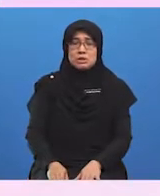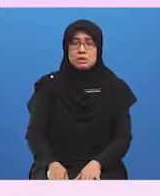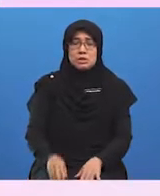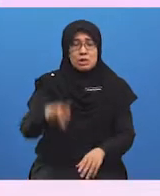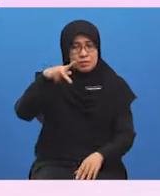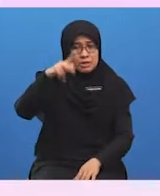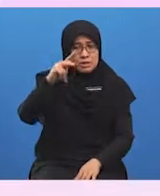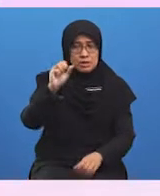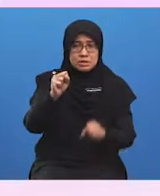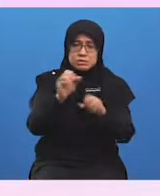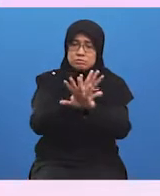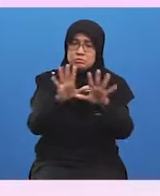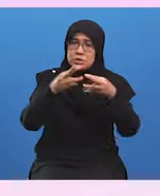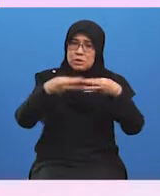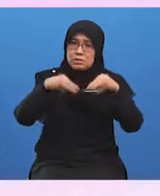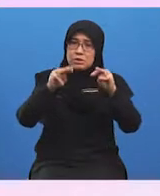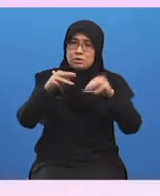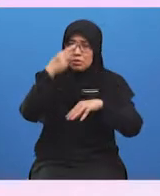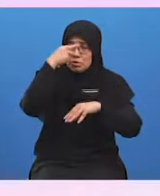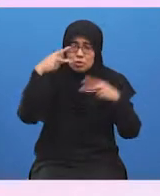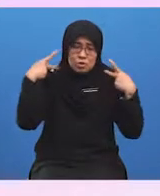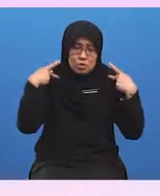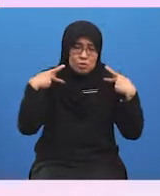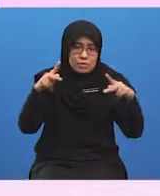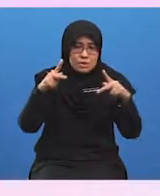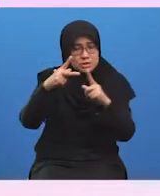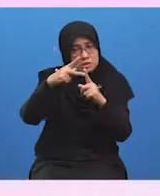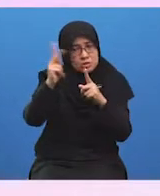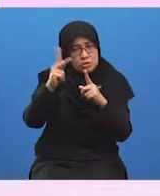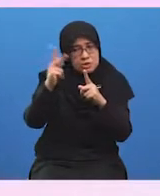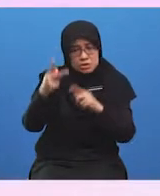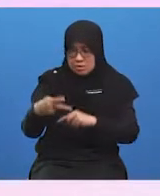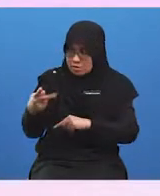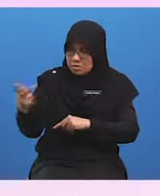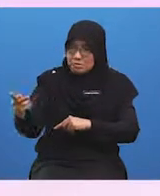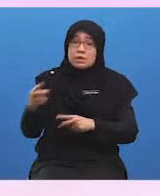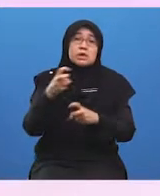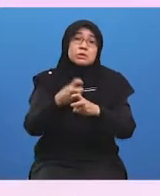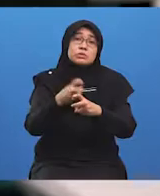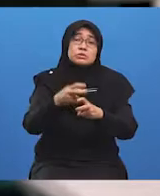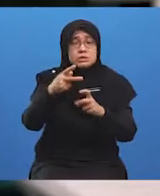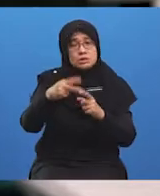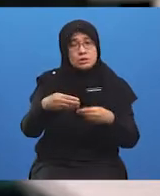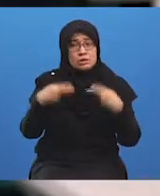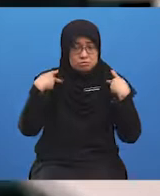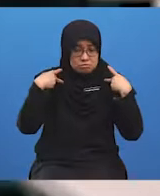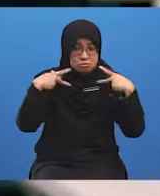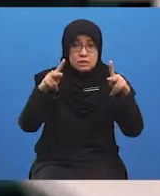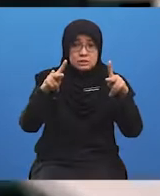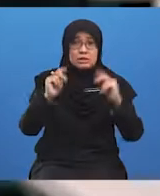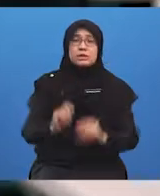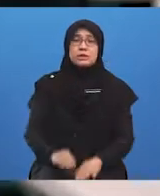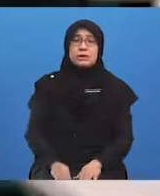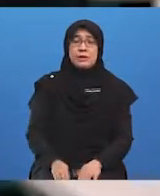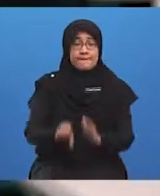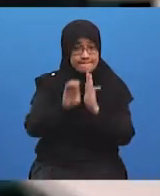PKS untuk memasarkan keluaran mereka. cikgu berikan beberapa